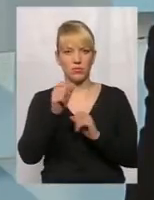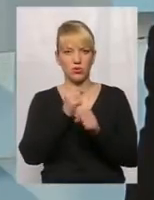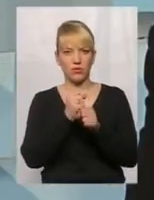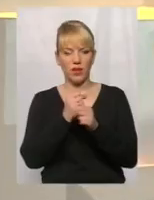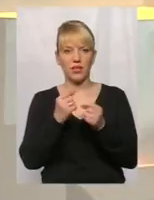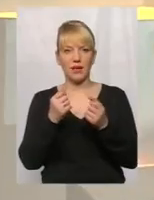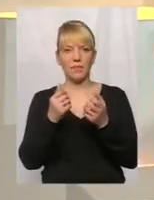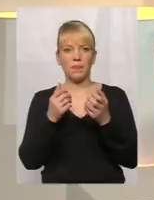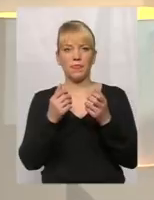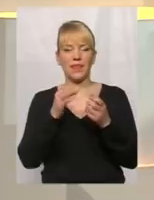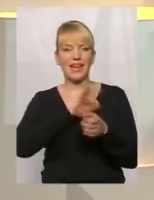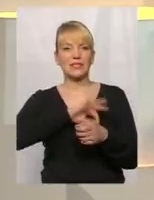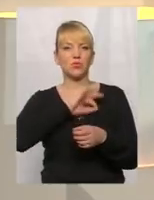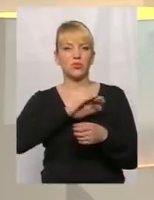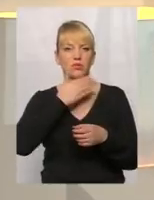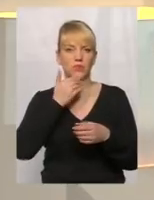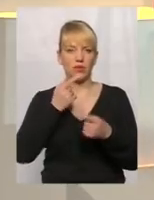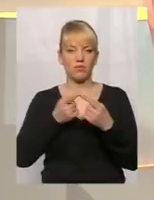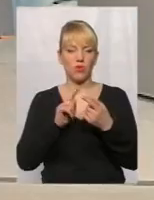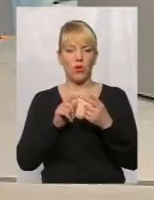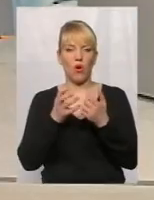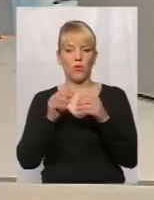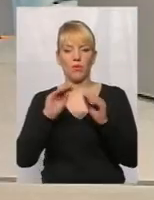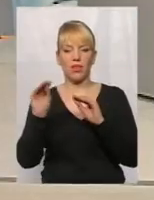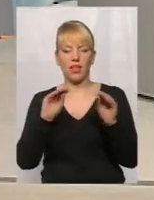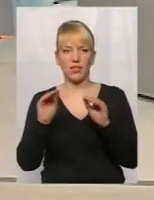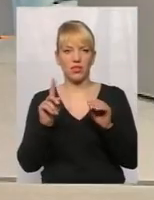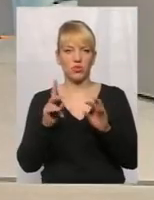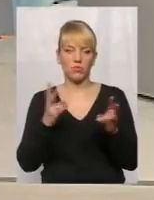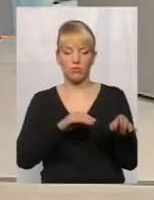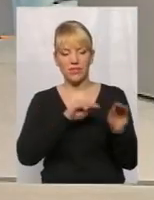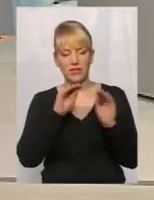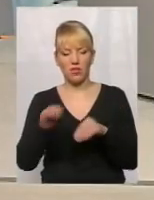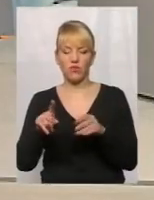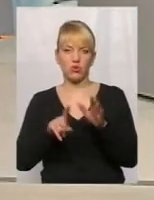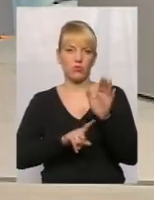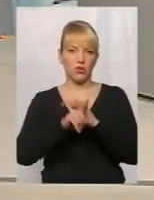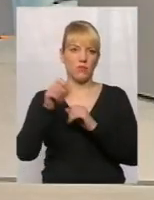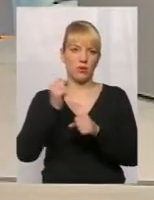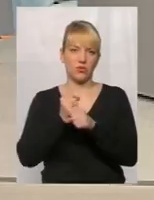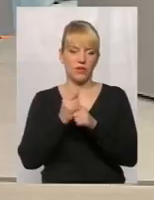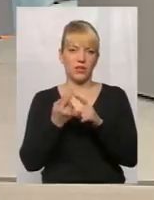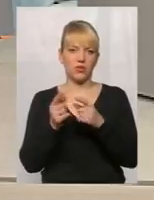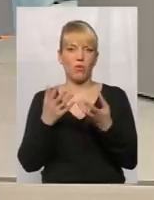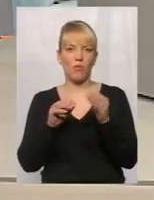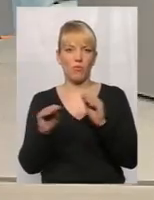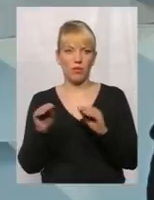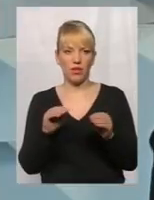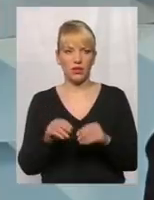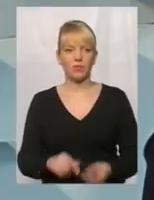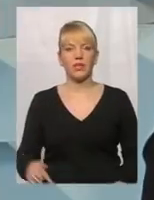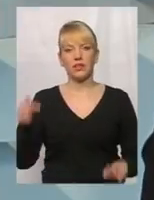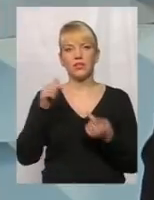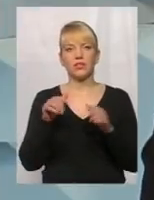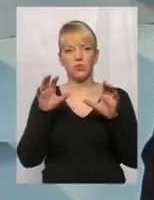повернуто вам? Чи мали ви можливість його встановити і ввести в експлуатацію і працювати на ньому? Згідно